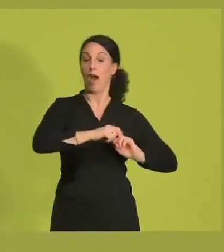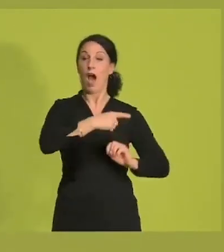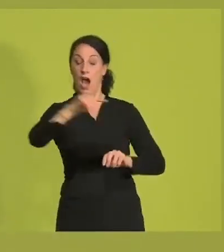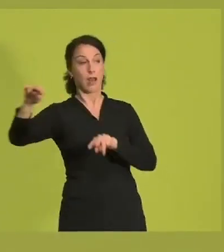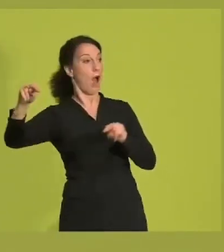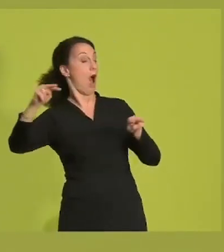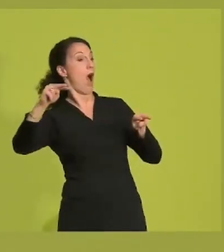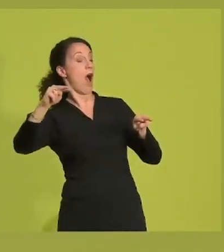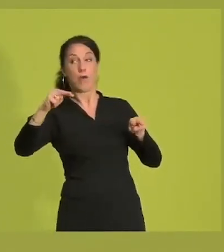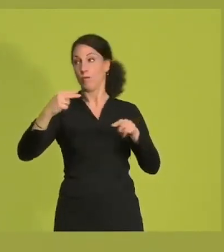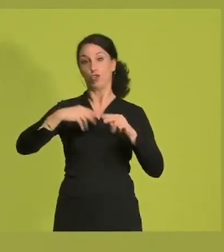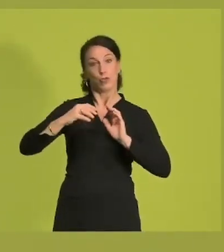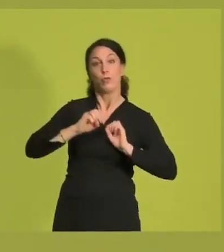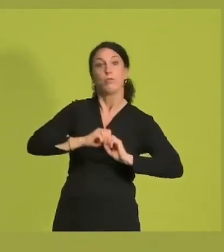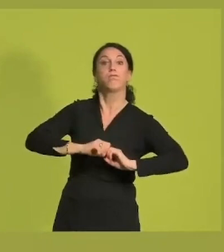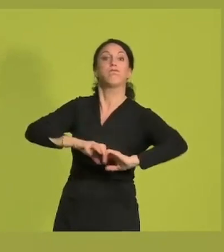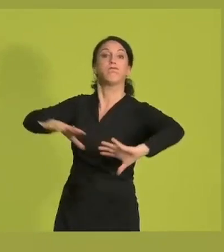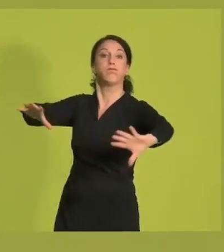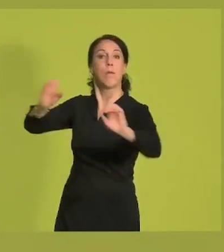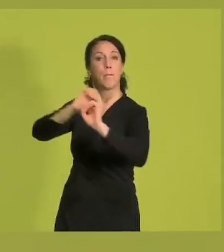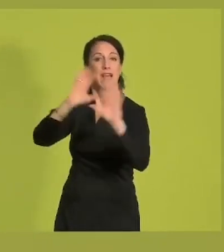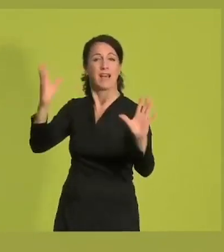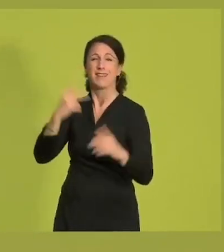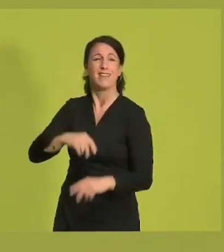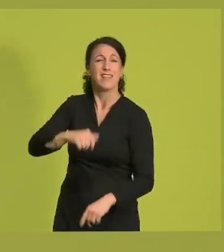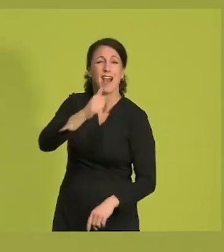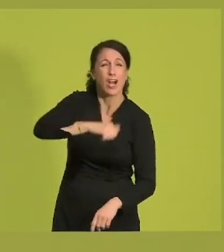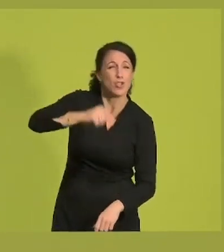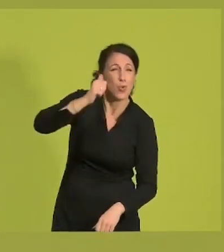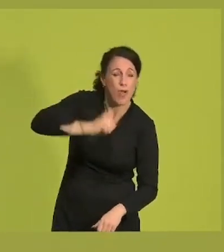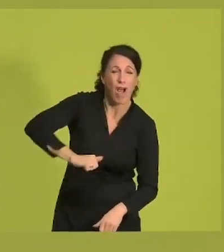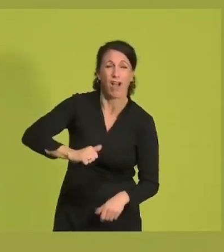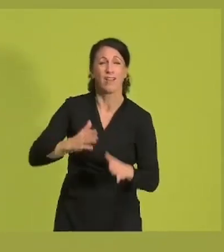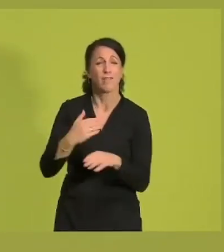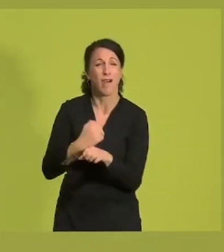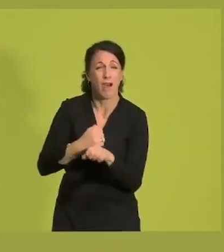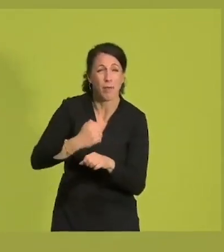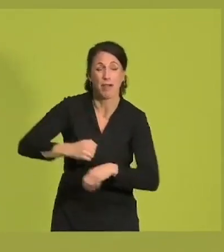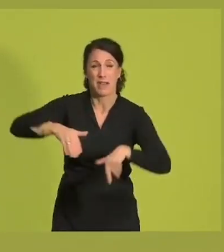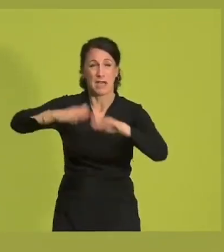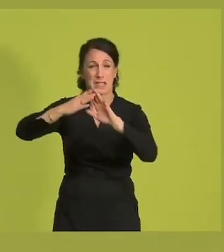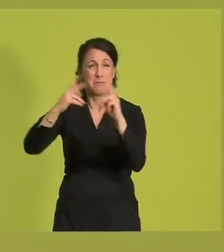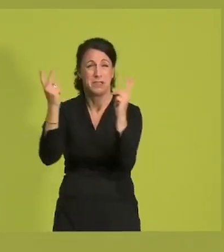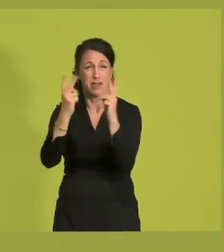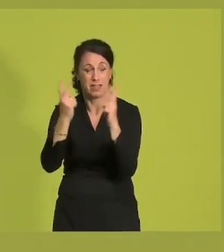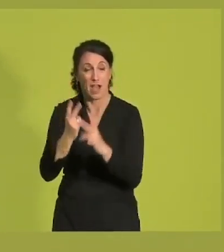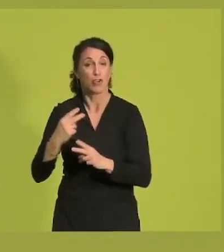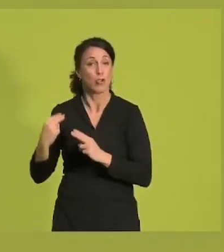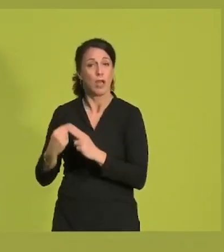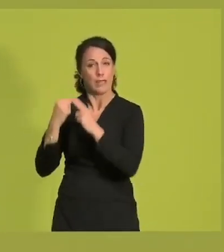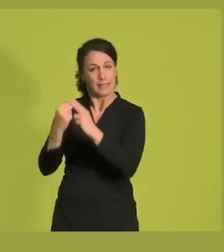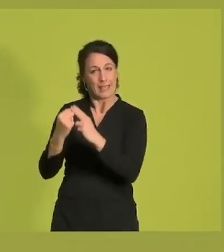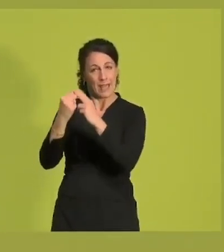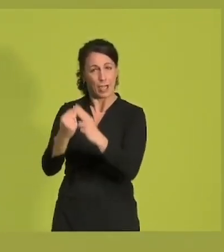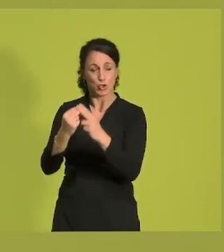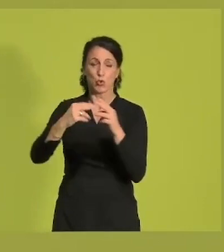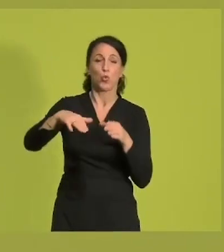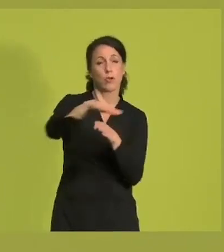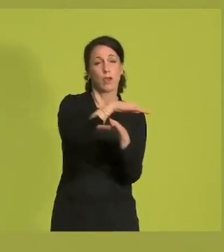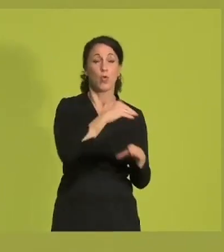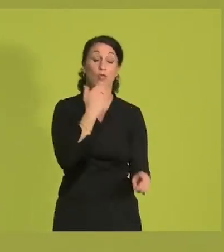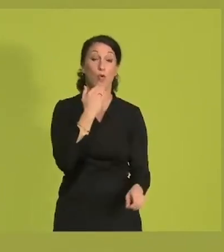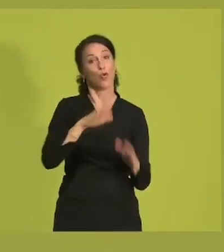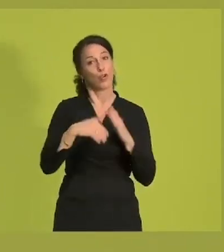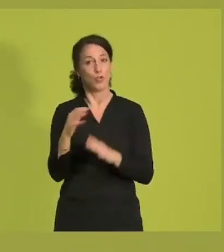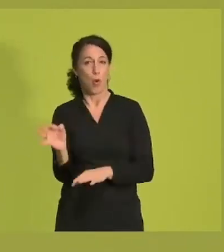Egal ob jung oder alt. Egal ob sie arbeitslos, FacharbeiterInnen oder AkademikerInnen sind. Egal ob sie seit Generationen in der Region wohnen oder neu